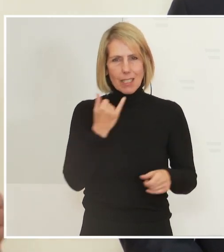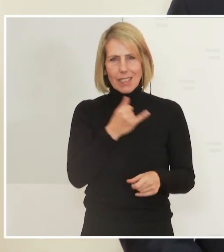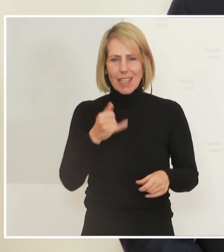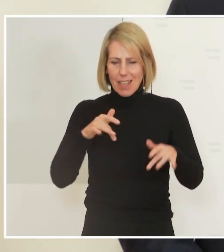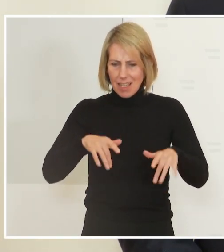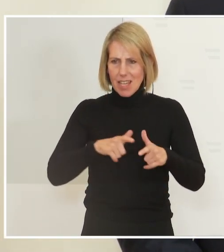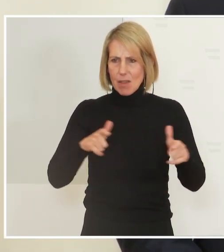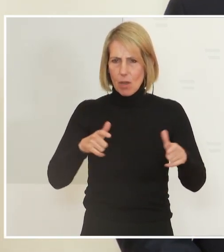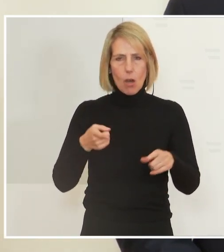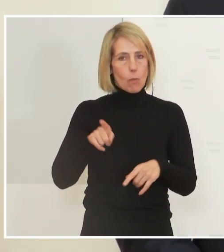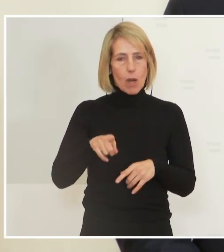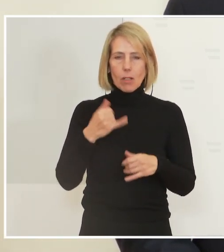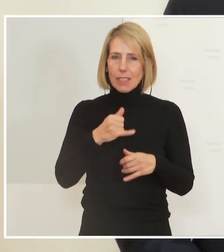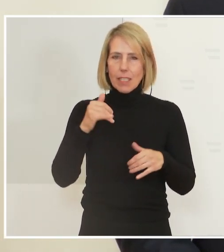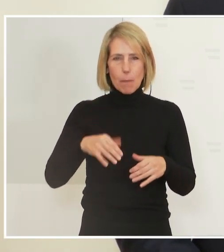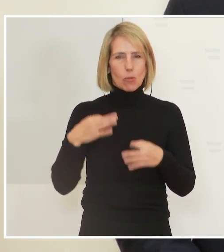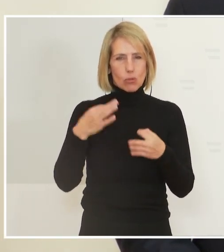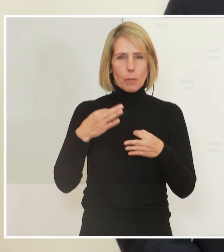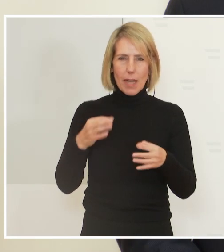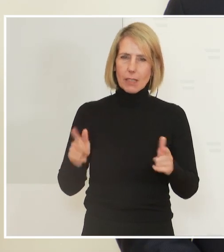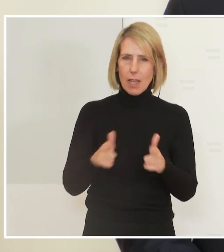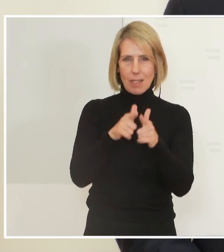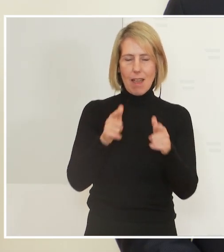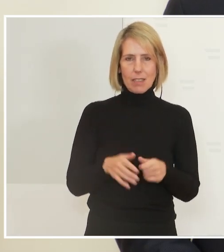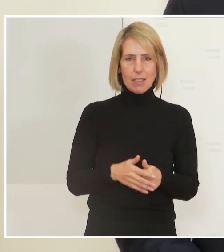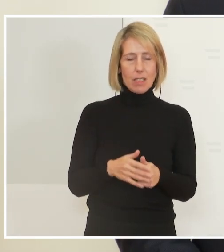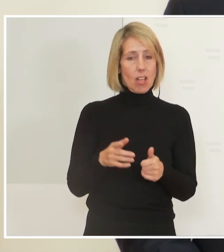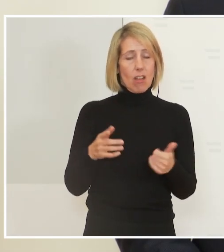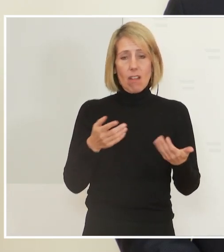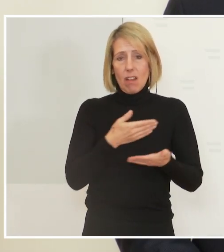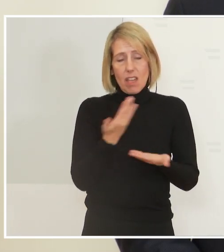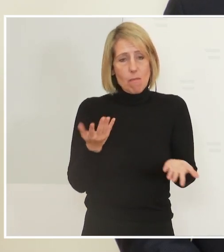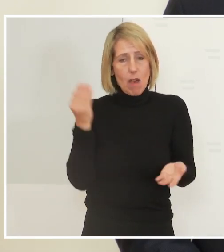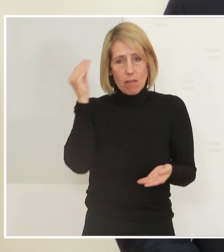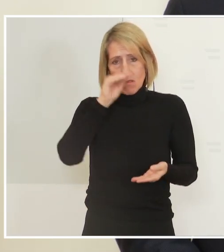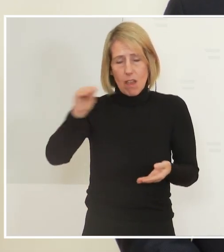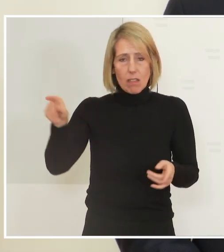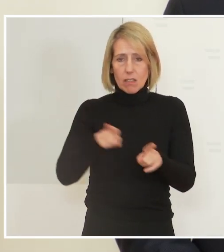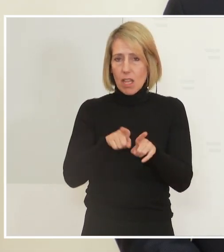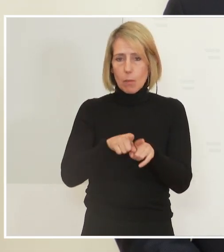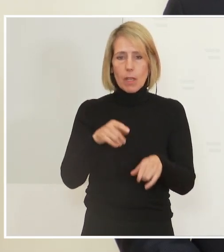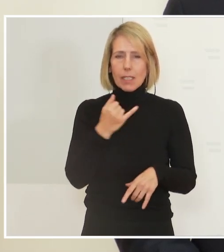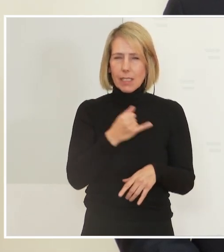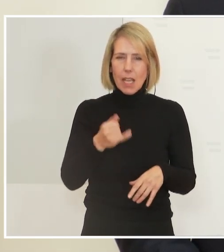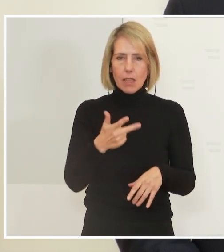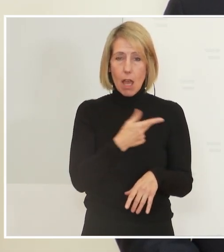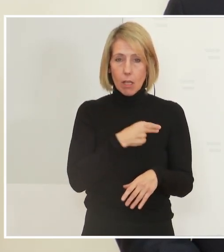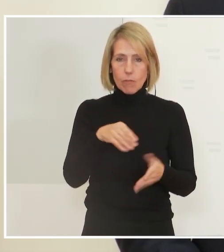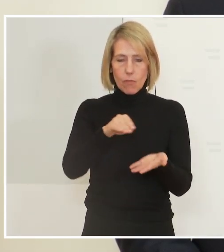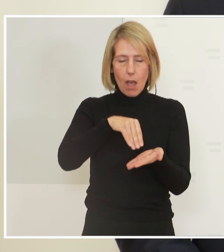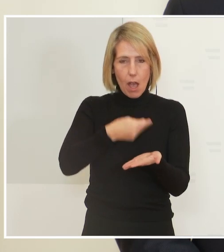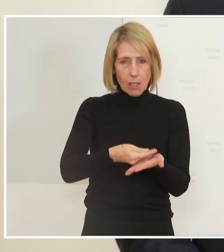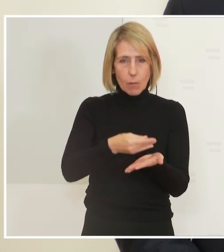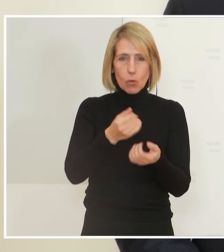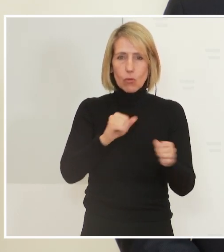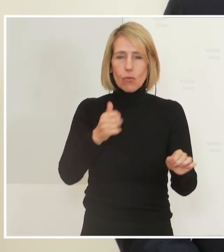Daher glaube ich unser immer wieder wiederholter Appell, wir werden erst zur Normalität zurückkehren, wenn jeder das Impfangebot, das da ist,